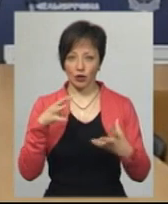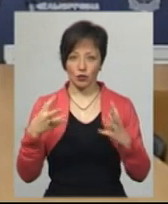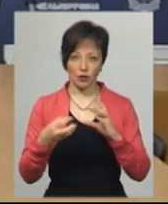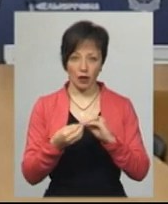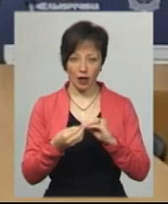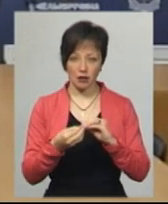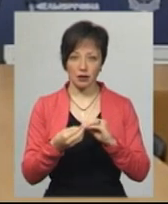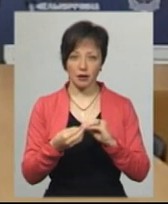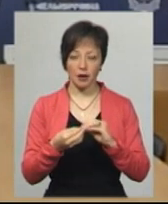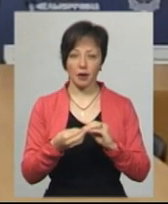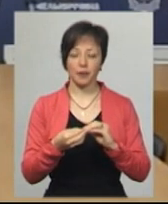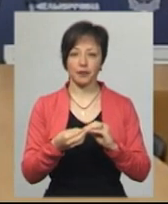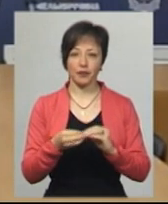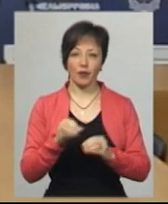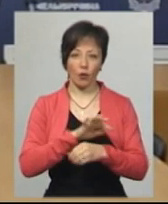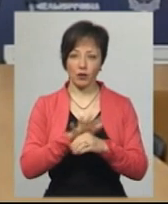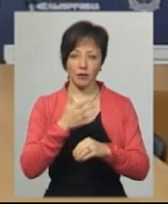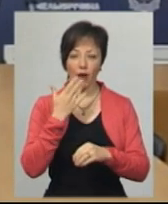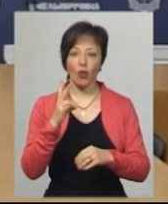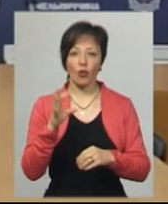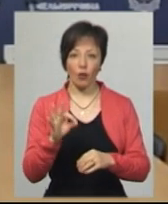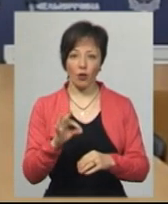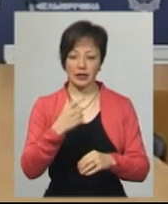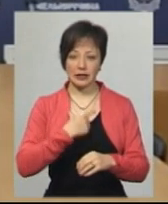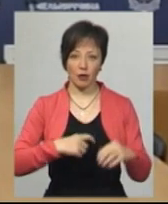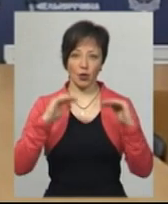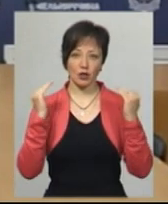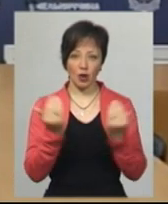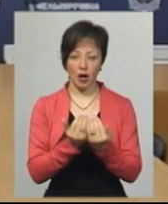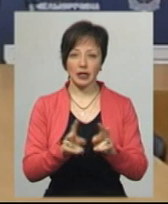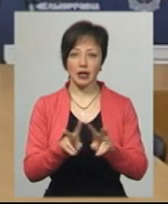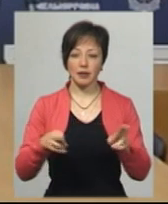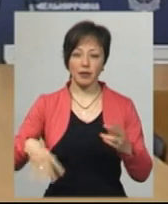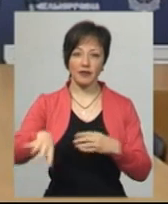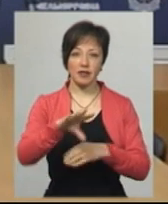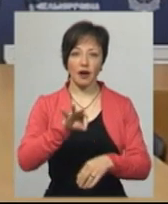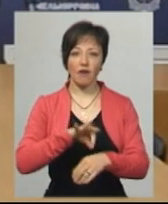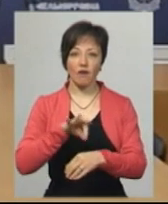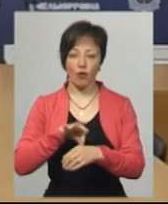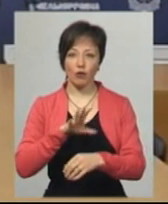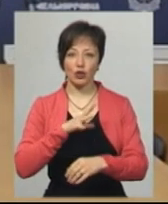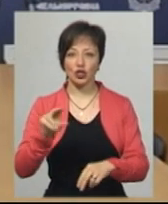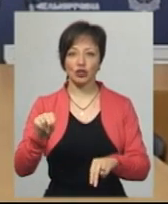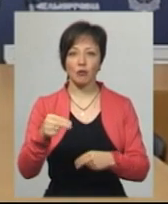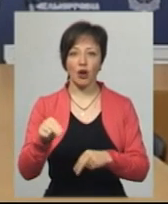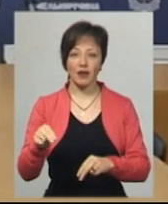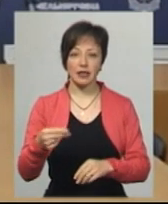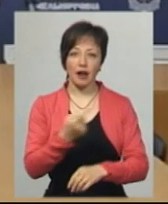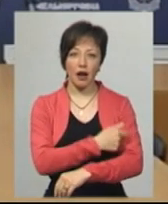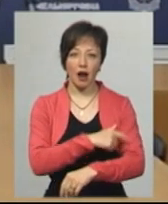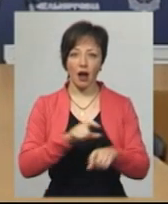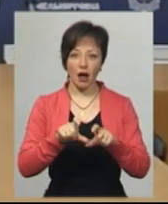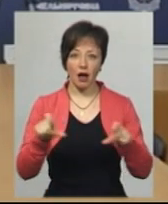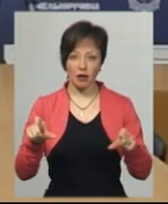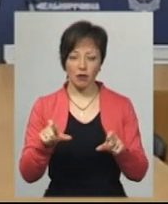дослідження на ПЛР, але вони знаходяться на самоізоляції. Так само усі хворі, які були в Чемеровецькій лікарні, які були